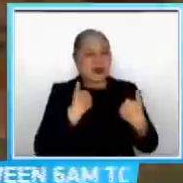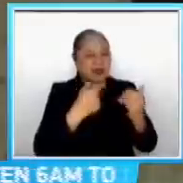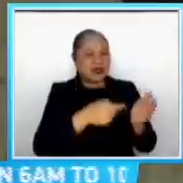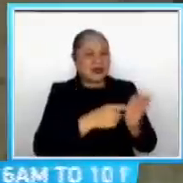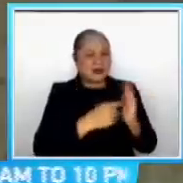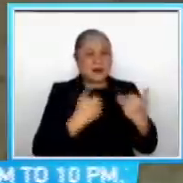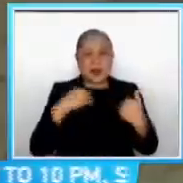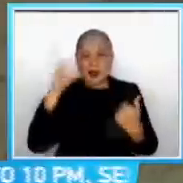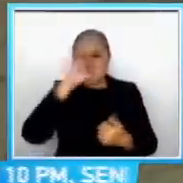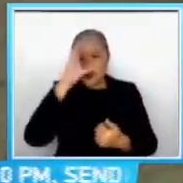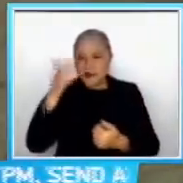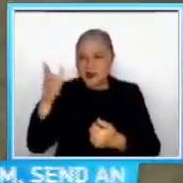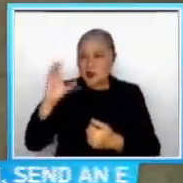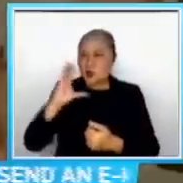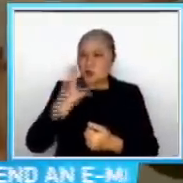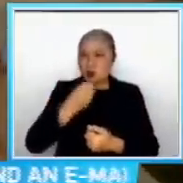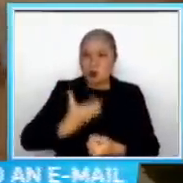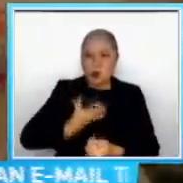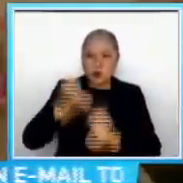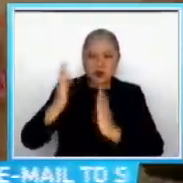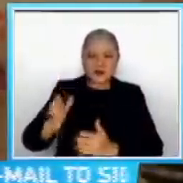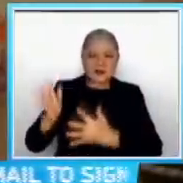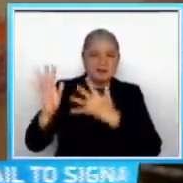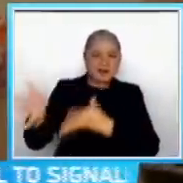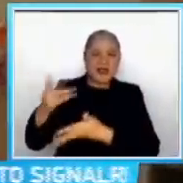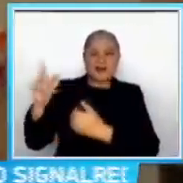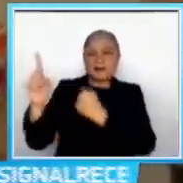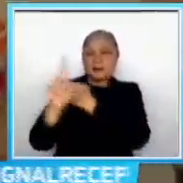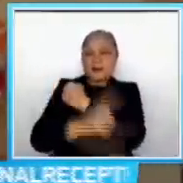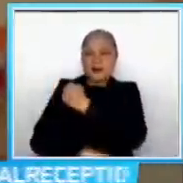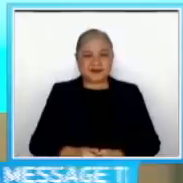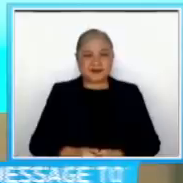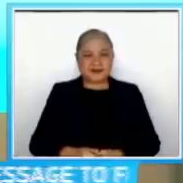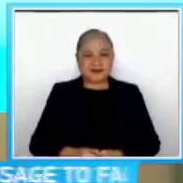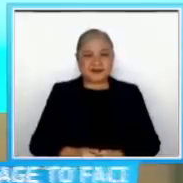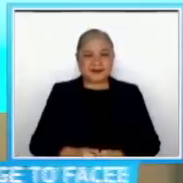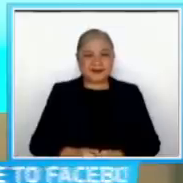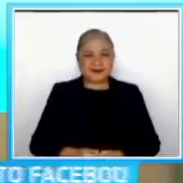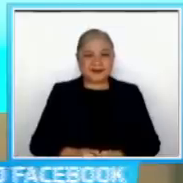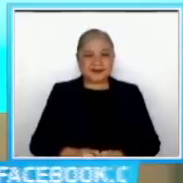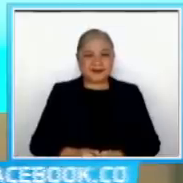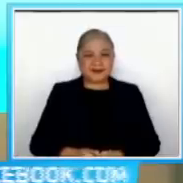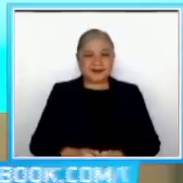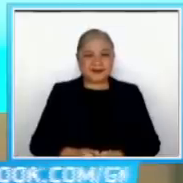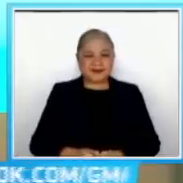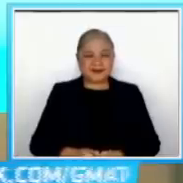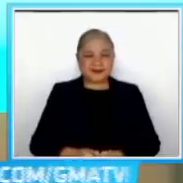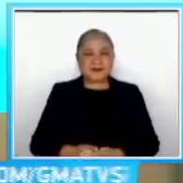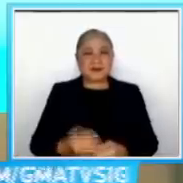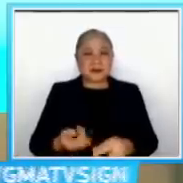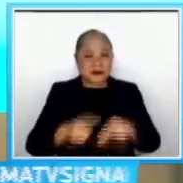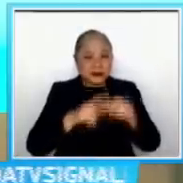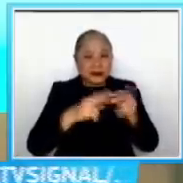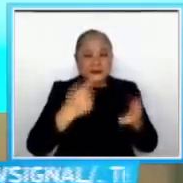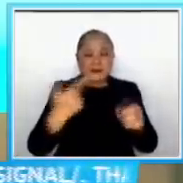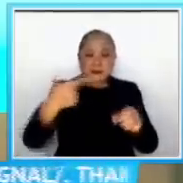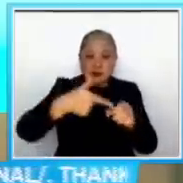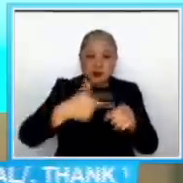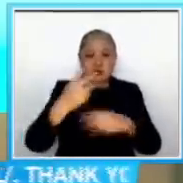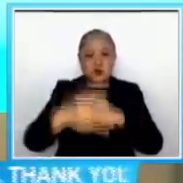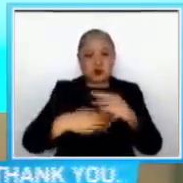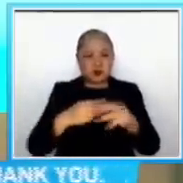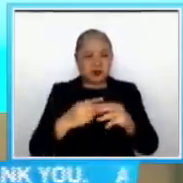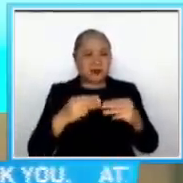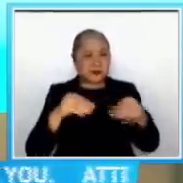amo at parusahan Mark Salazar, GMA News Sumipa pa ang presyo ng krudo sa world market Matapos